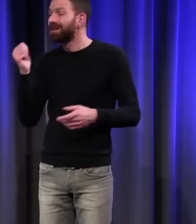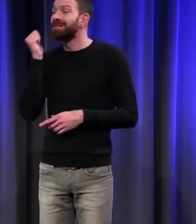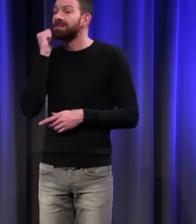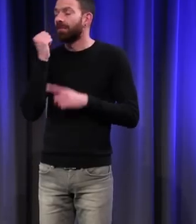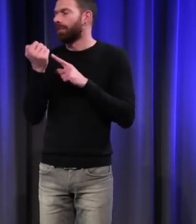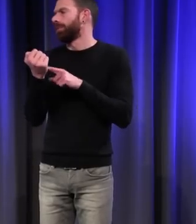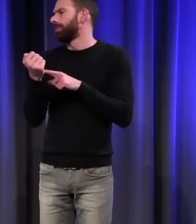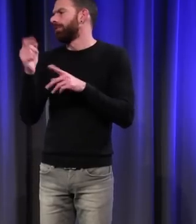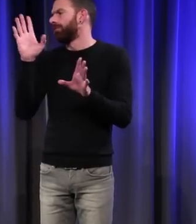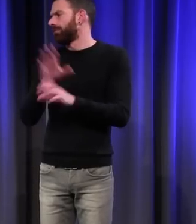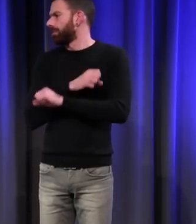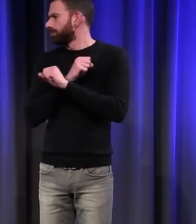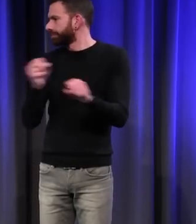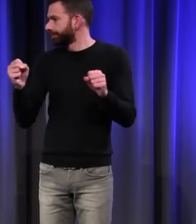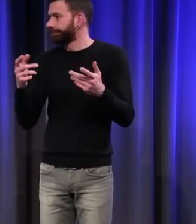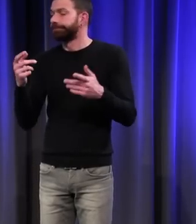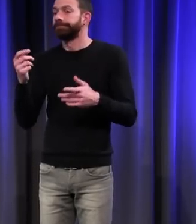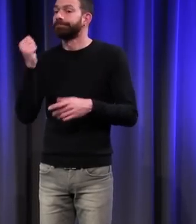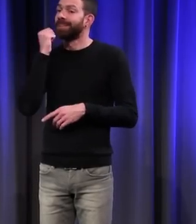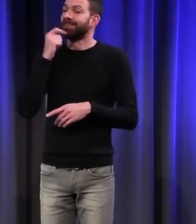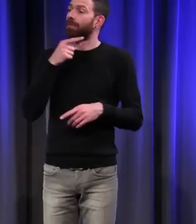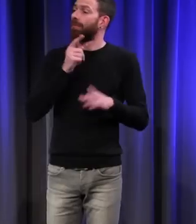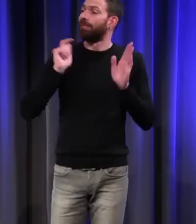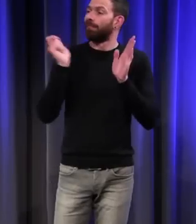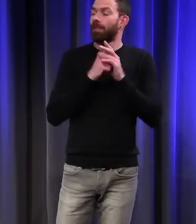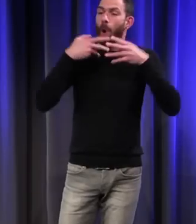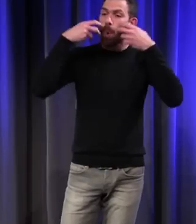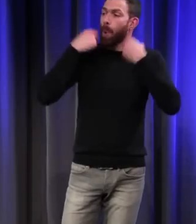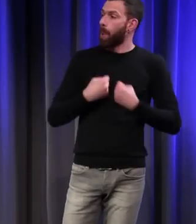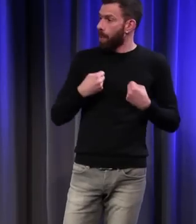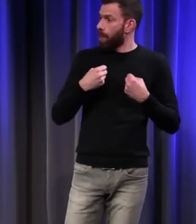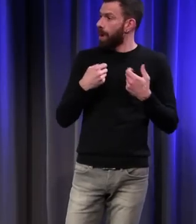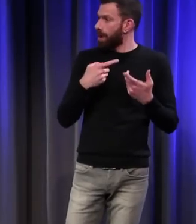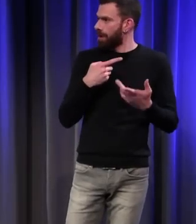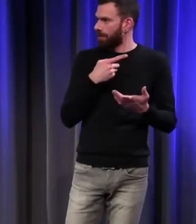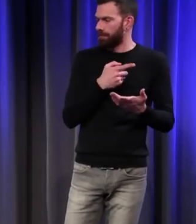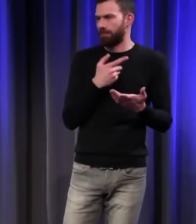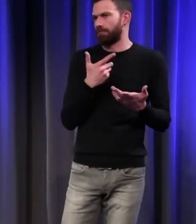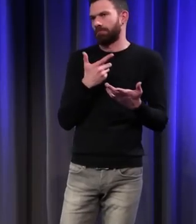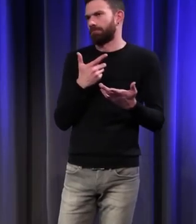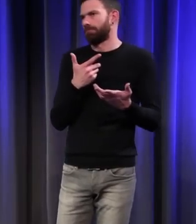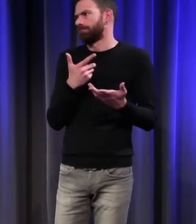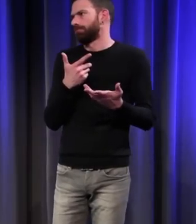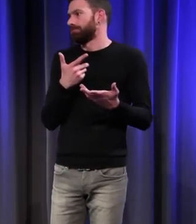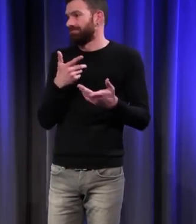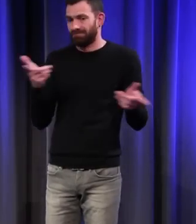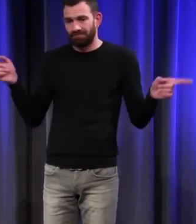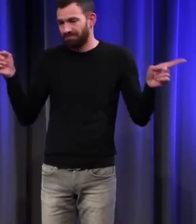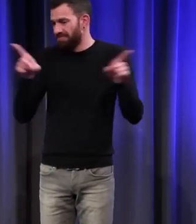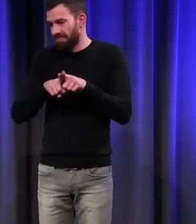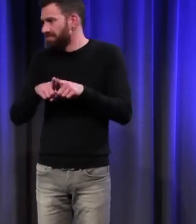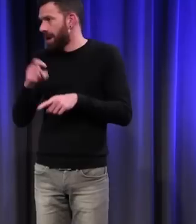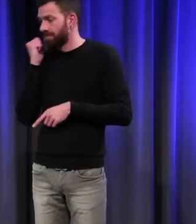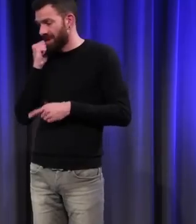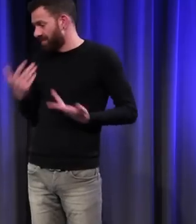extraordinaire. Le savon des Gaulois indépendants, il est absolument identique à nos savons